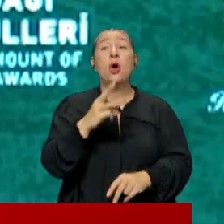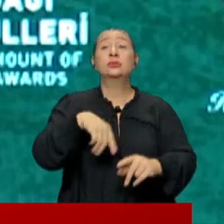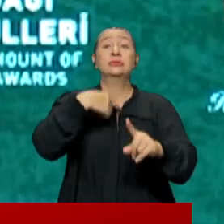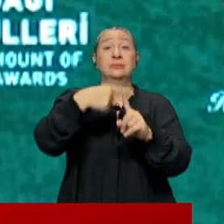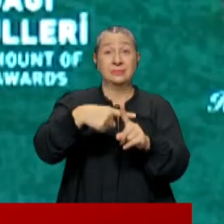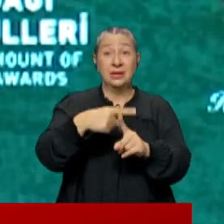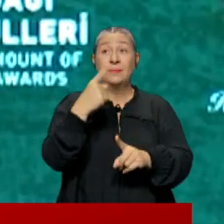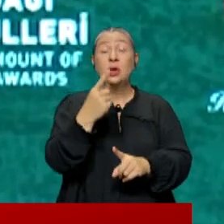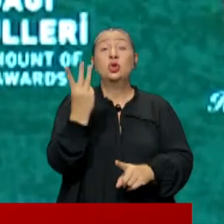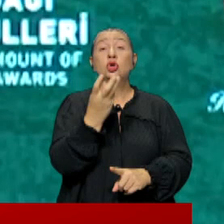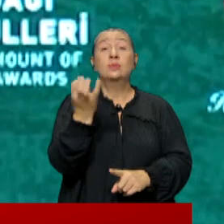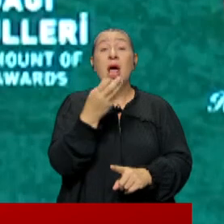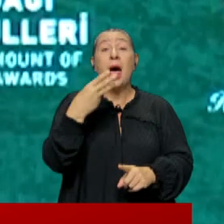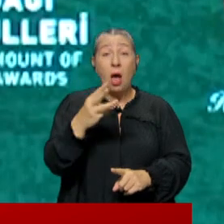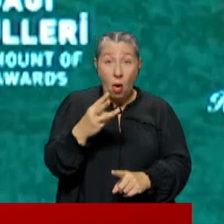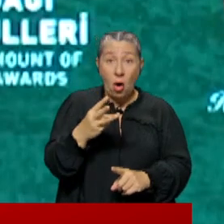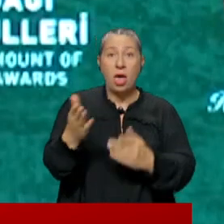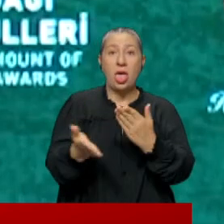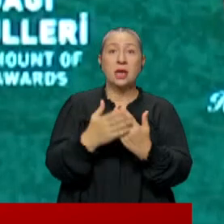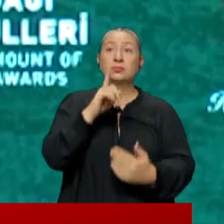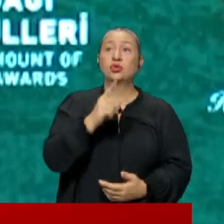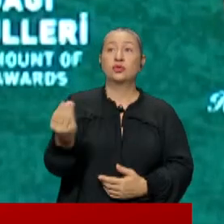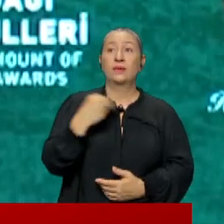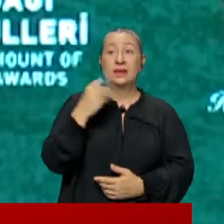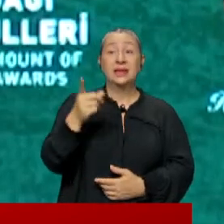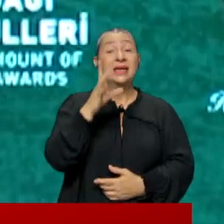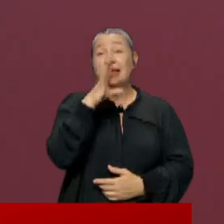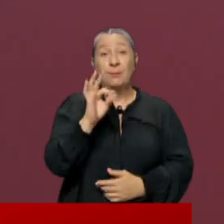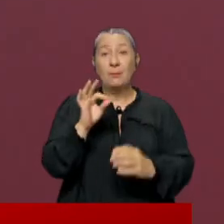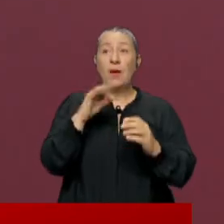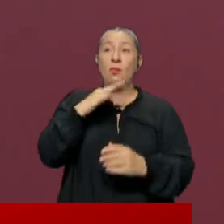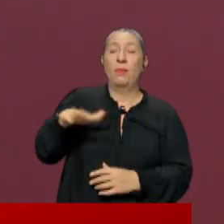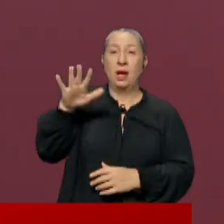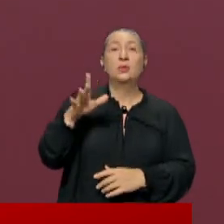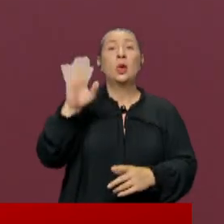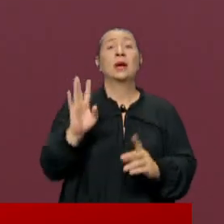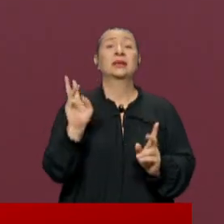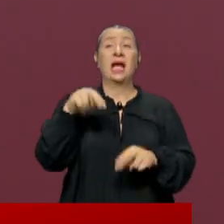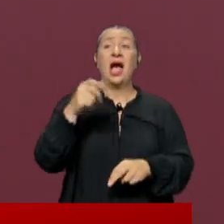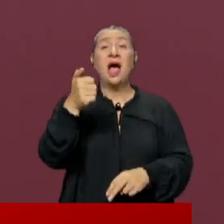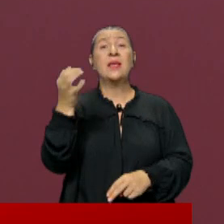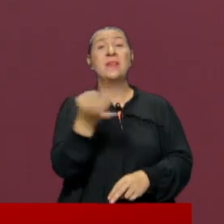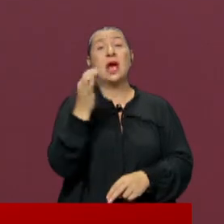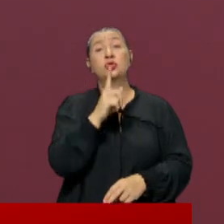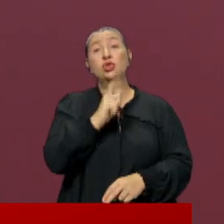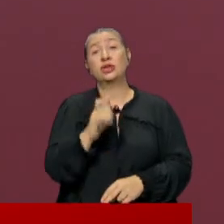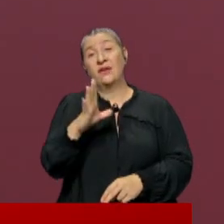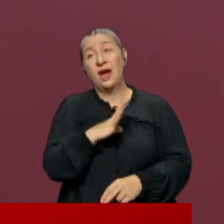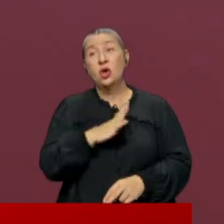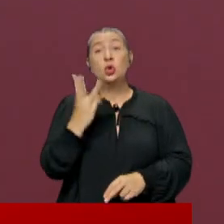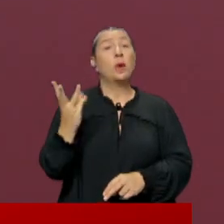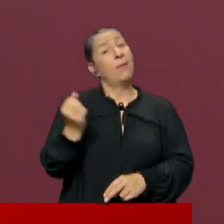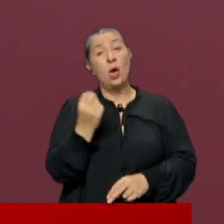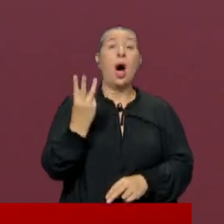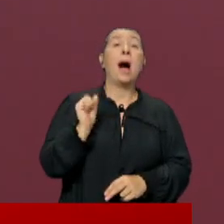ardından 1-3 milyar avro daha yardım sözü verdi. Kim? Batı. Sonra çıkıp bize 6 milyar sözleri var. 3'ünü